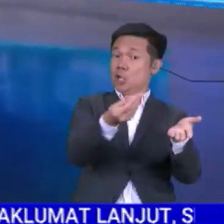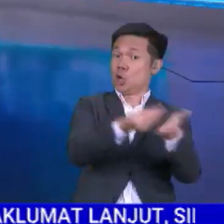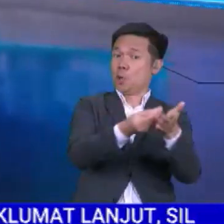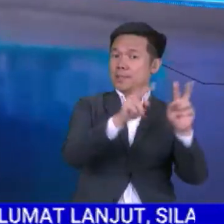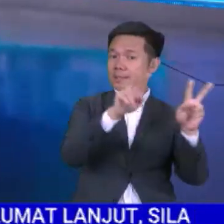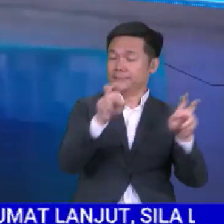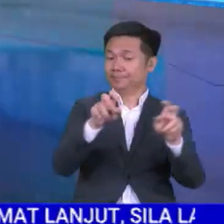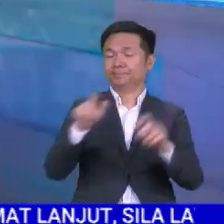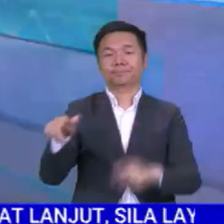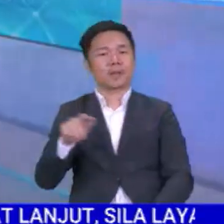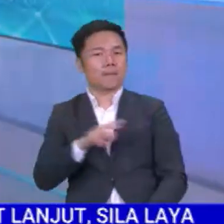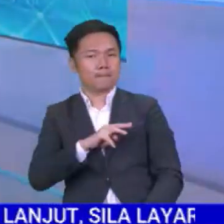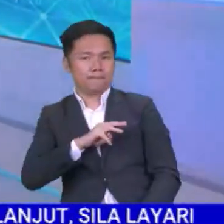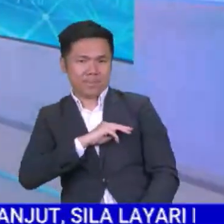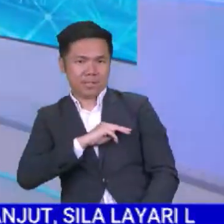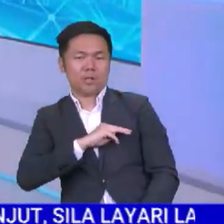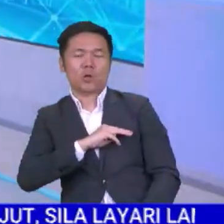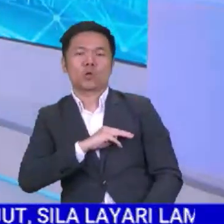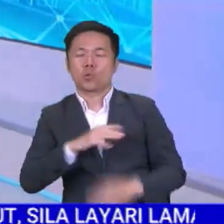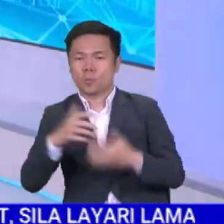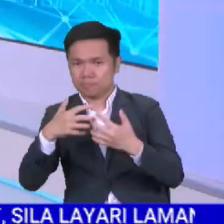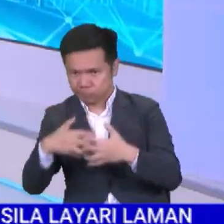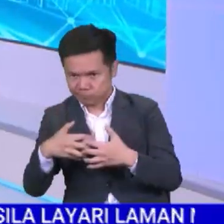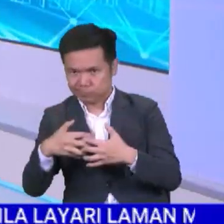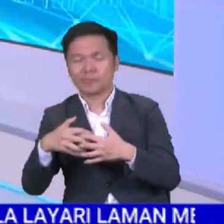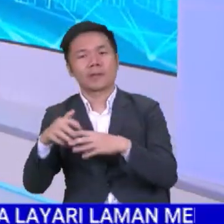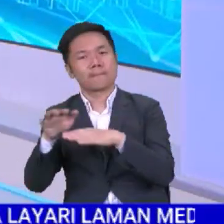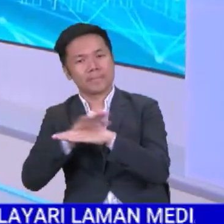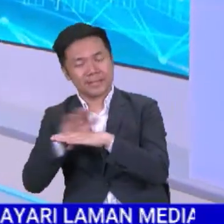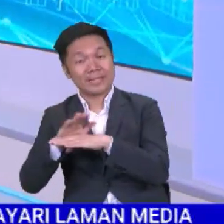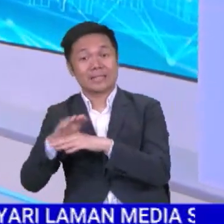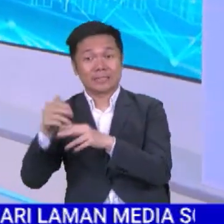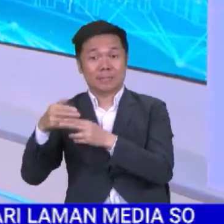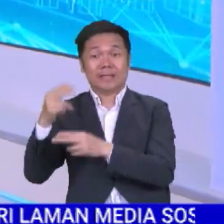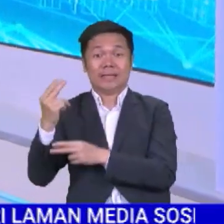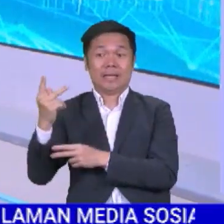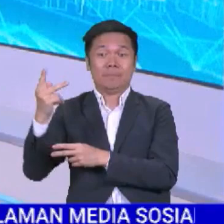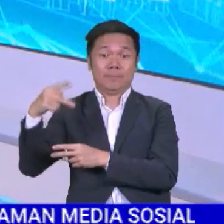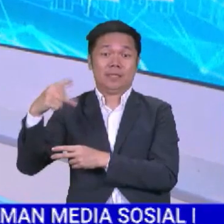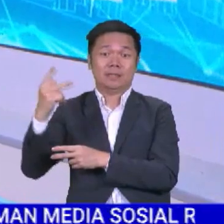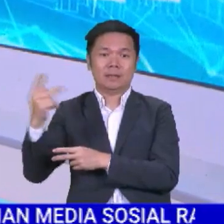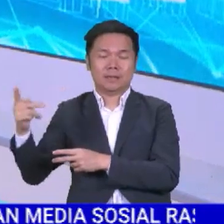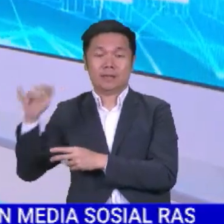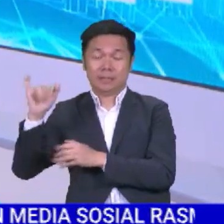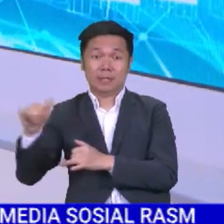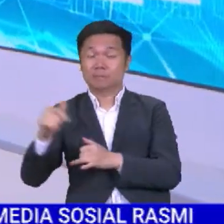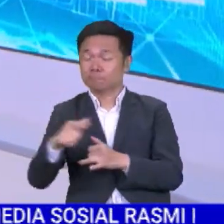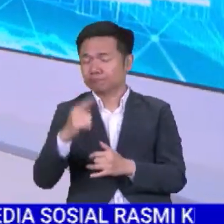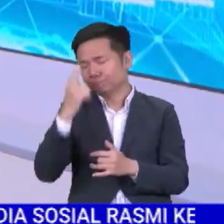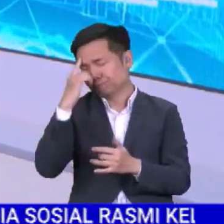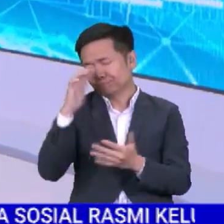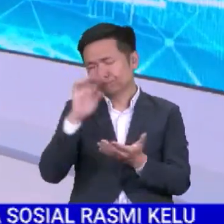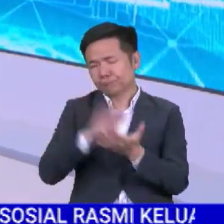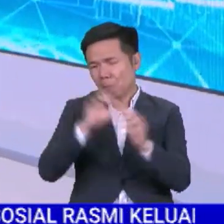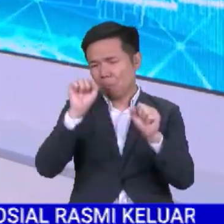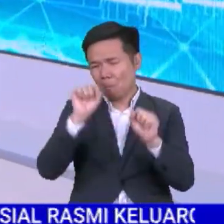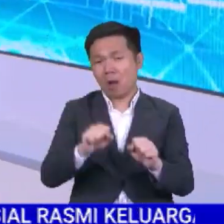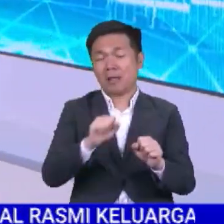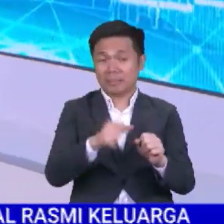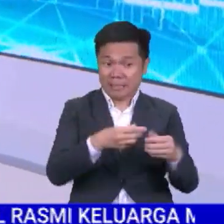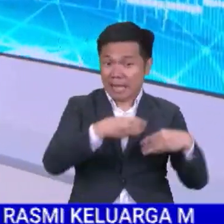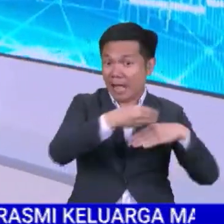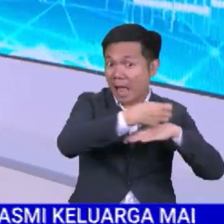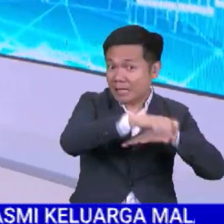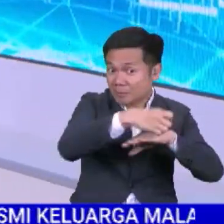Kementerian Perusahaan, Perladangan dan Komoditi KPKK yakin ekspor sektor agri-komoditi mampu meraih